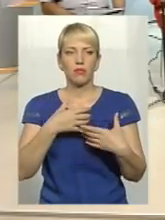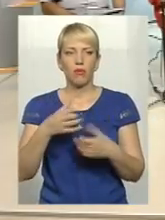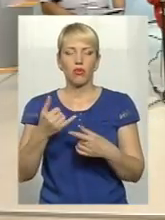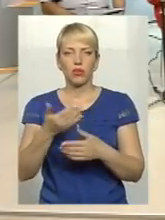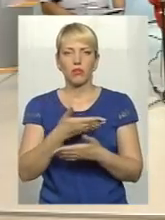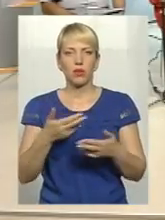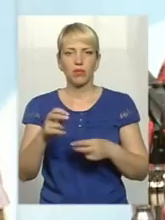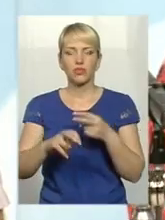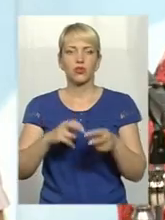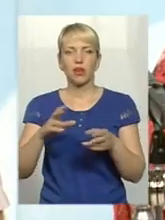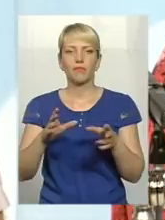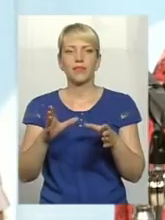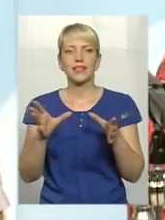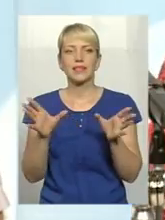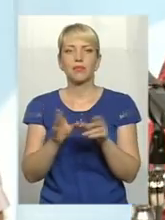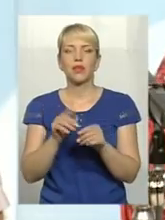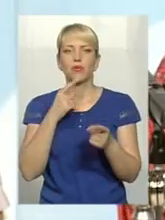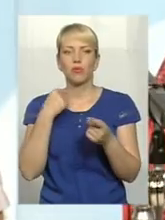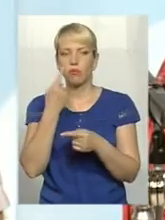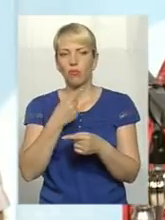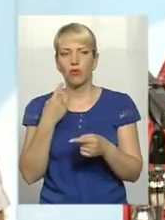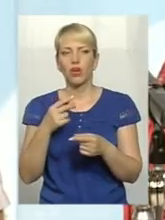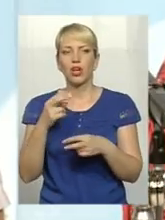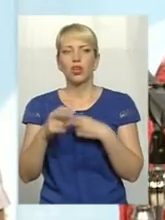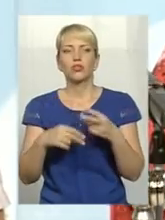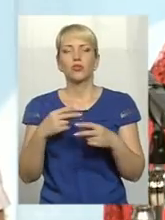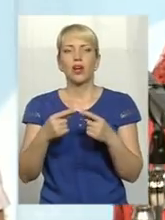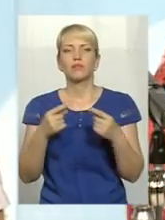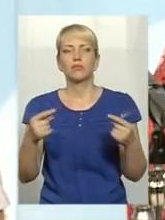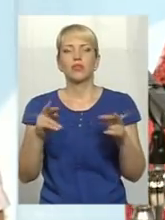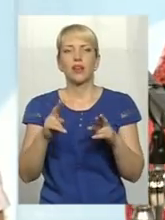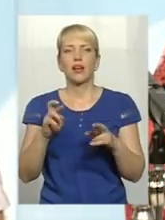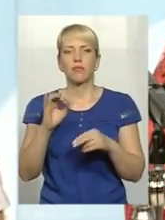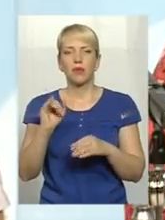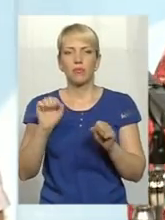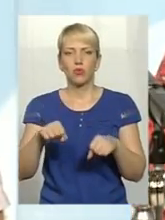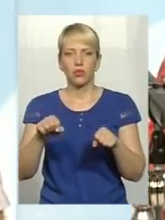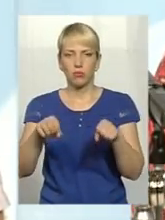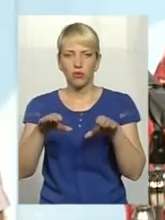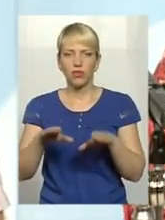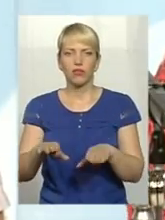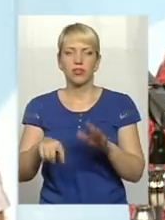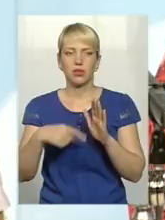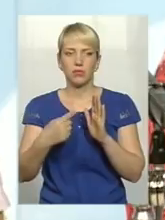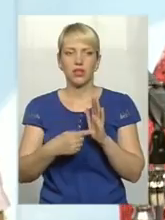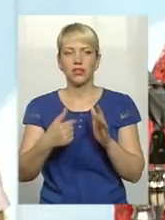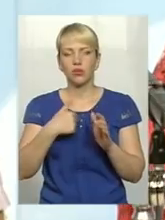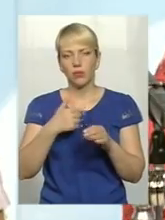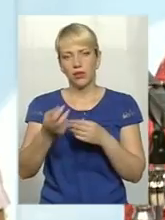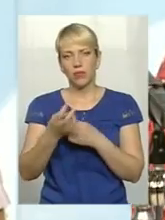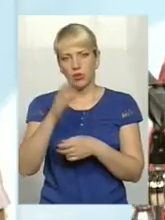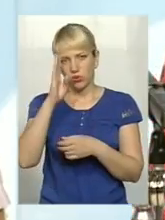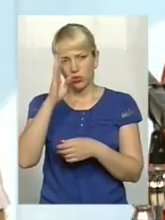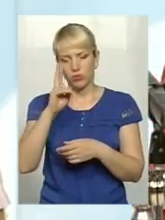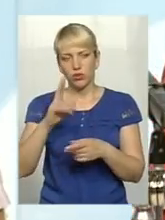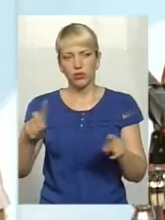шукаємо спільну мову, і ми шукаємо ті способи, як ми могли б вирішувати. Тому що до мене приходять хлопці з